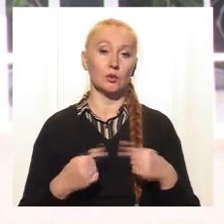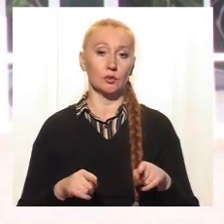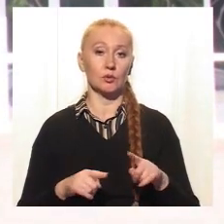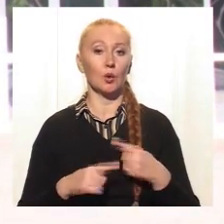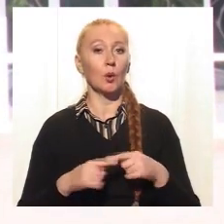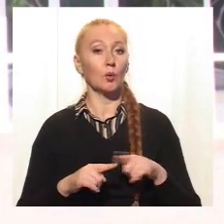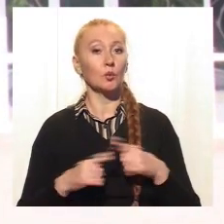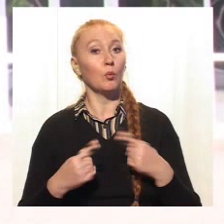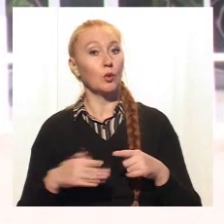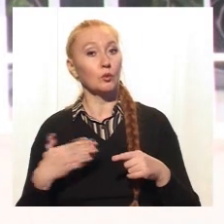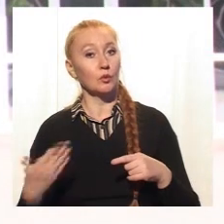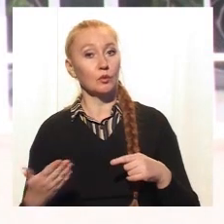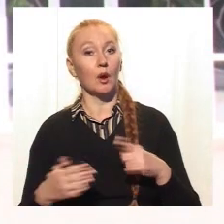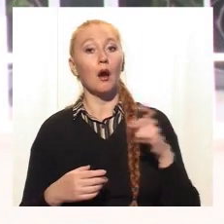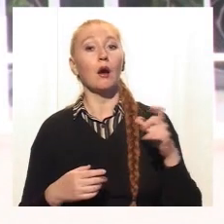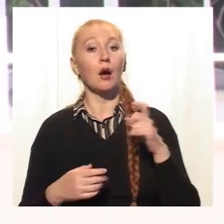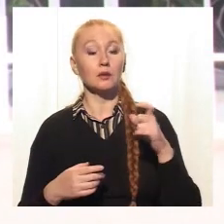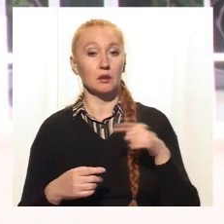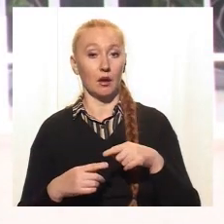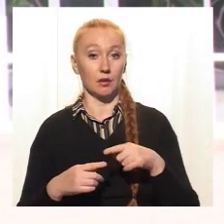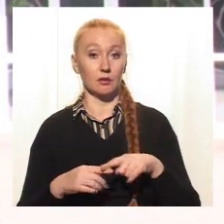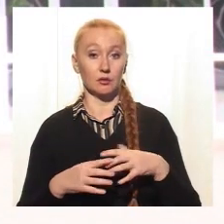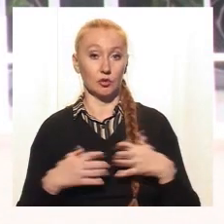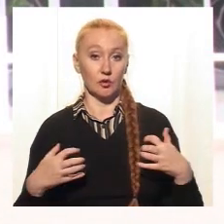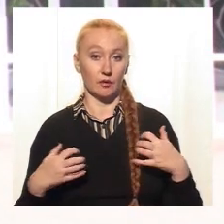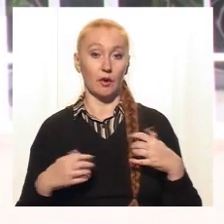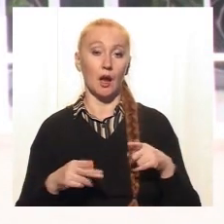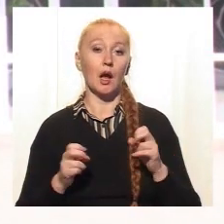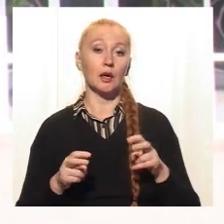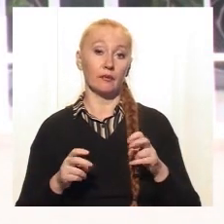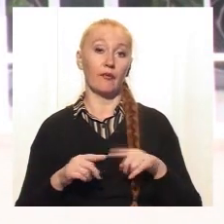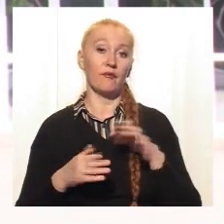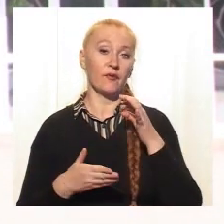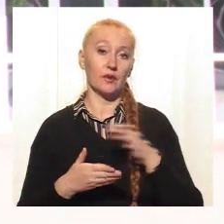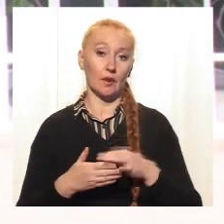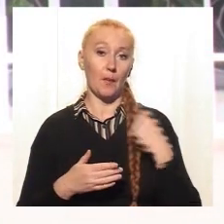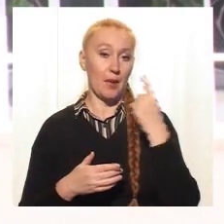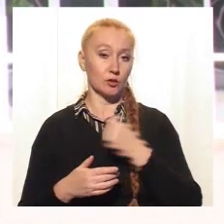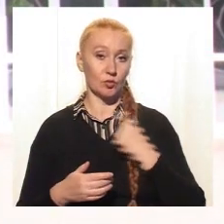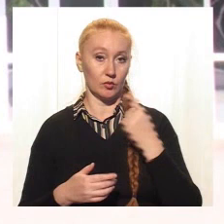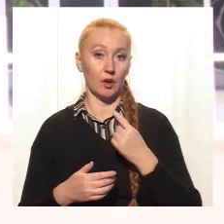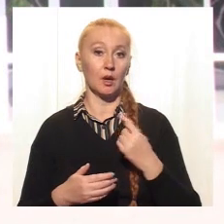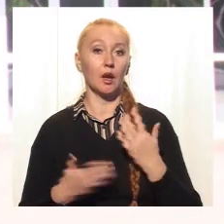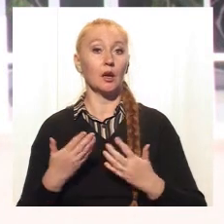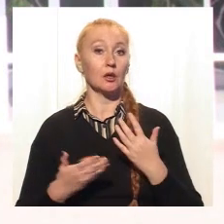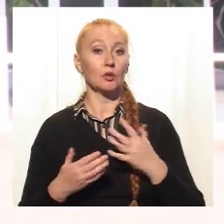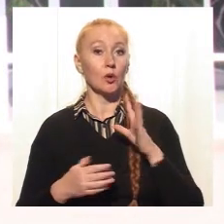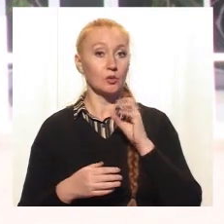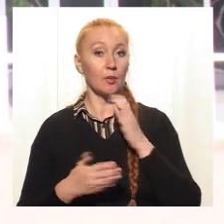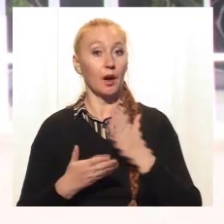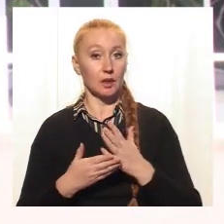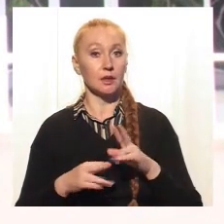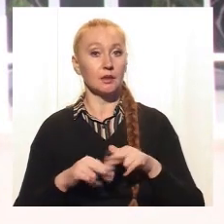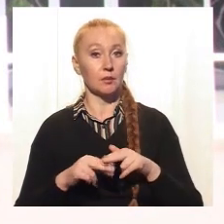інший бік ми далі – власник тварини. Можна говорити про кримінальну відповідальність виключно персонально. Якщо на собаку є